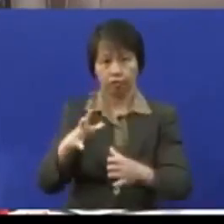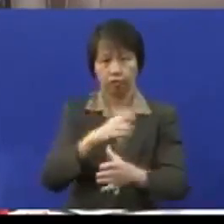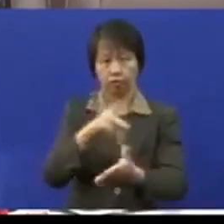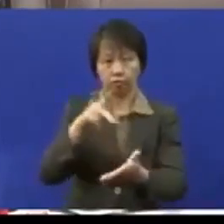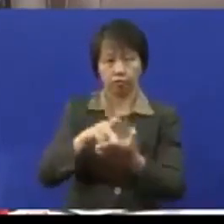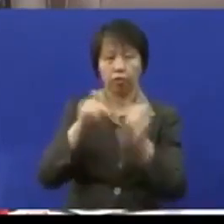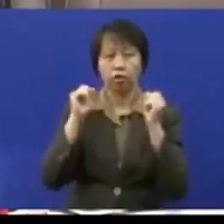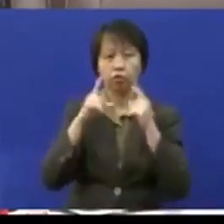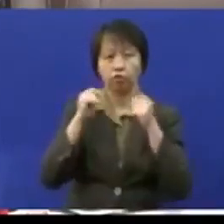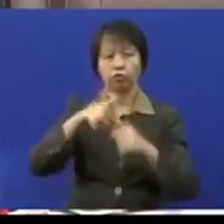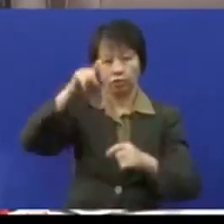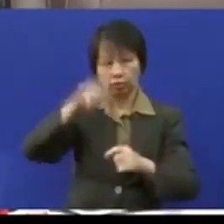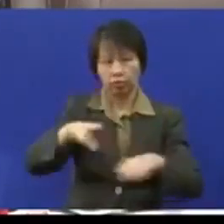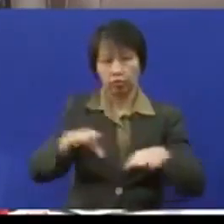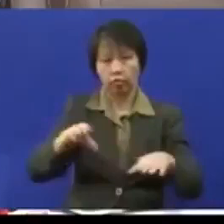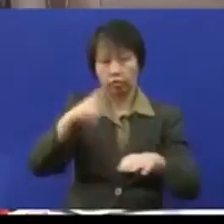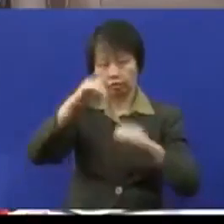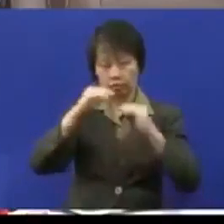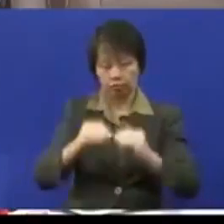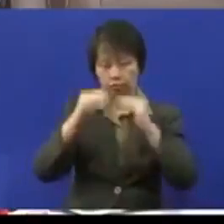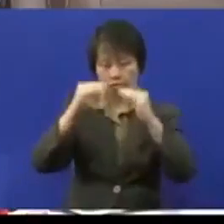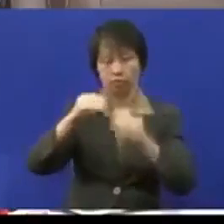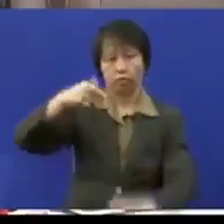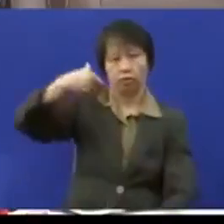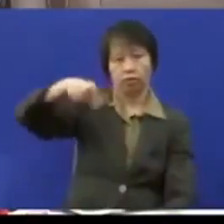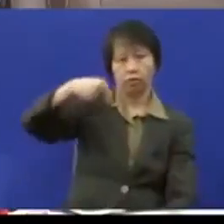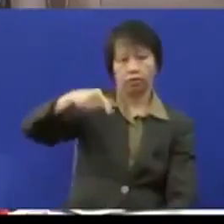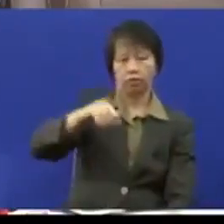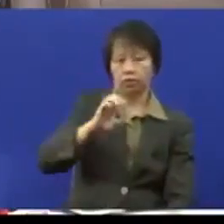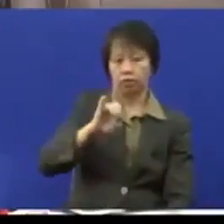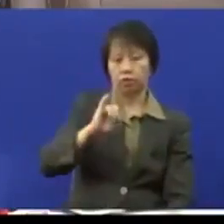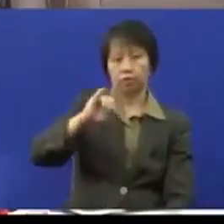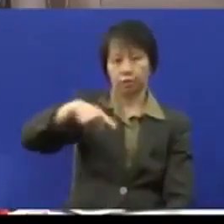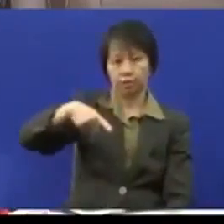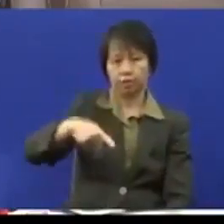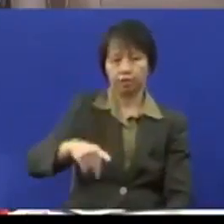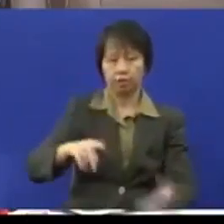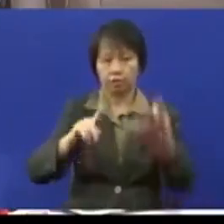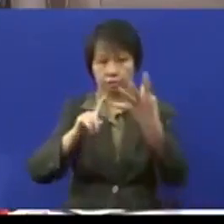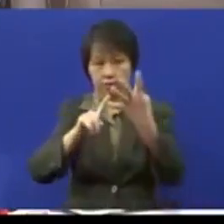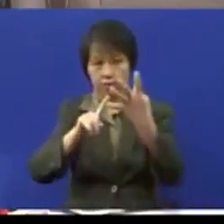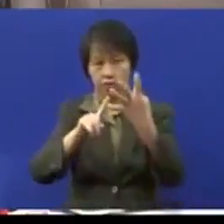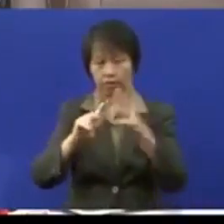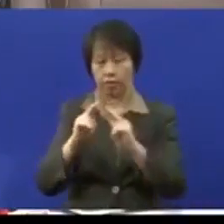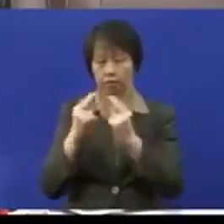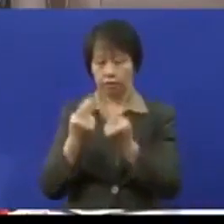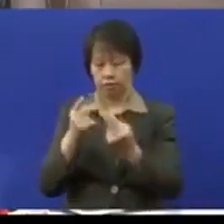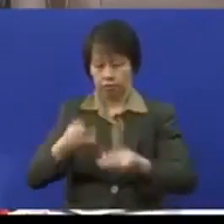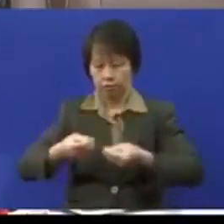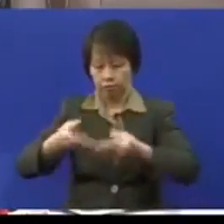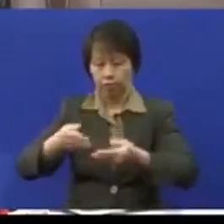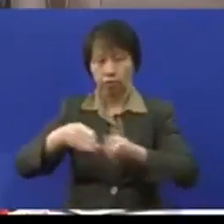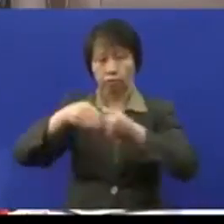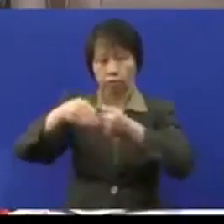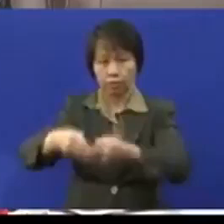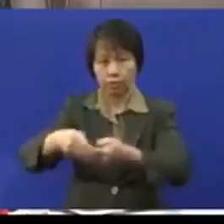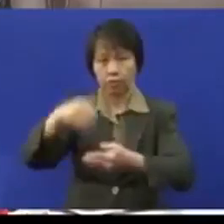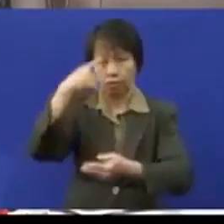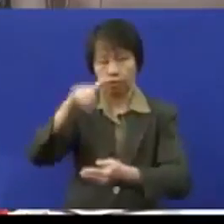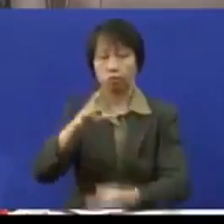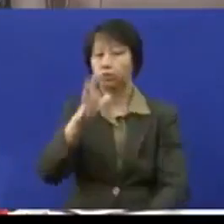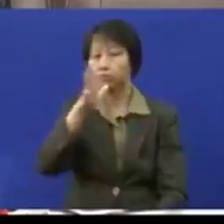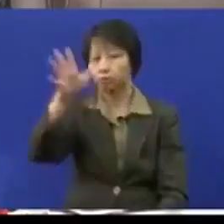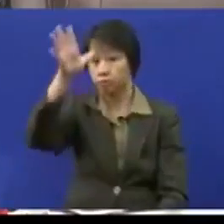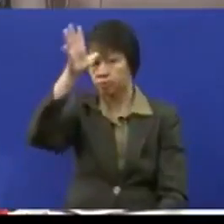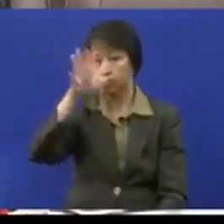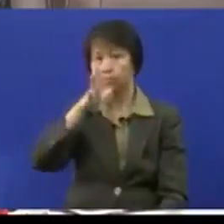swasta perlu diadakan untuk meningkatkan kualiti EIP. Keempat unit ini harus memberi insentif kepada ibu